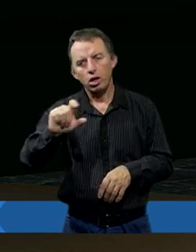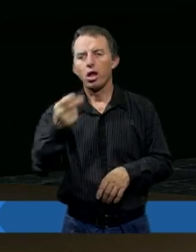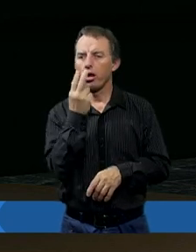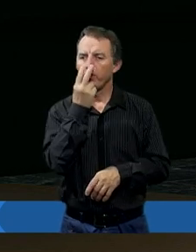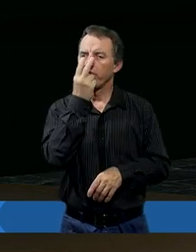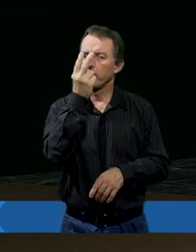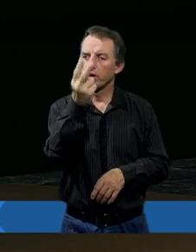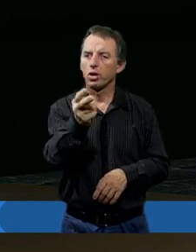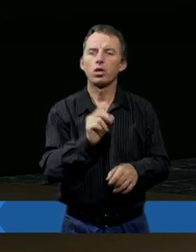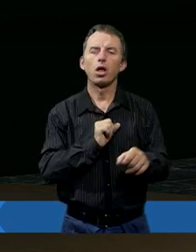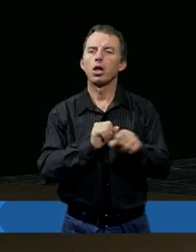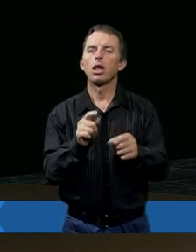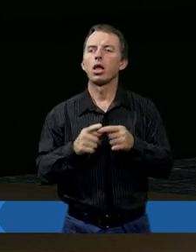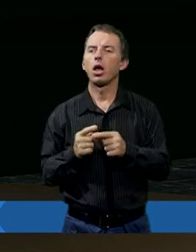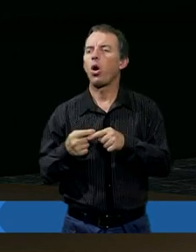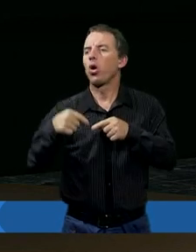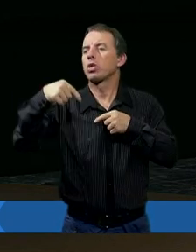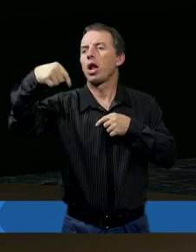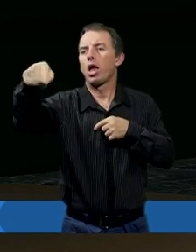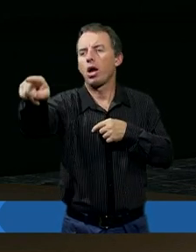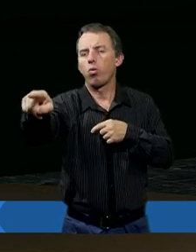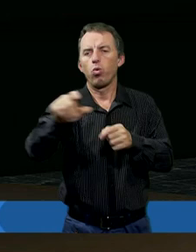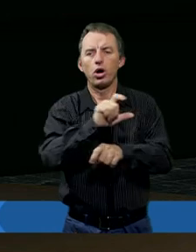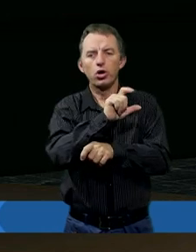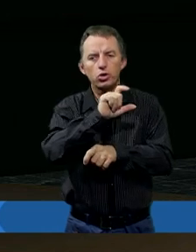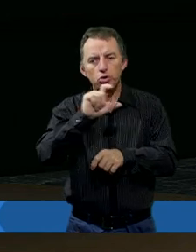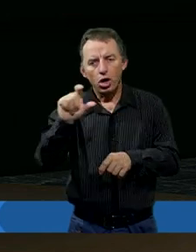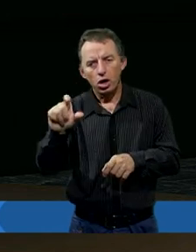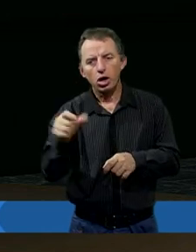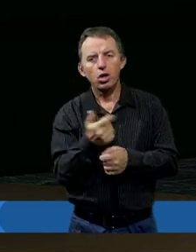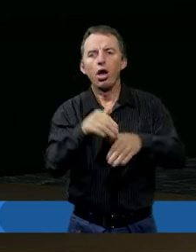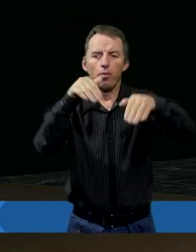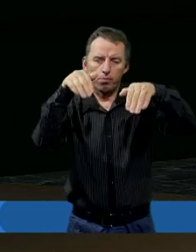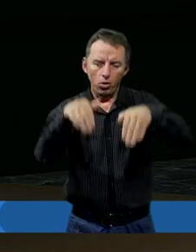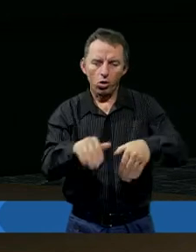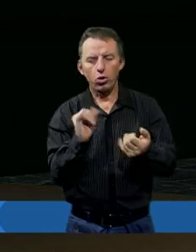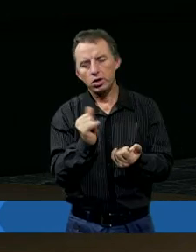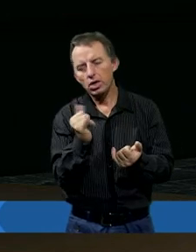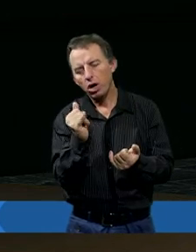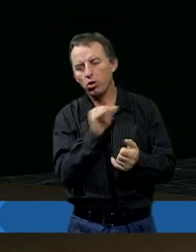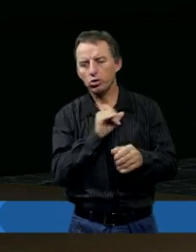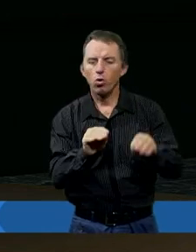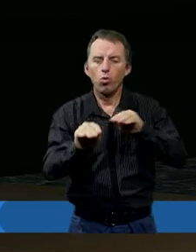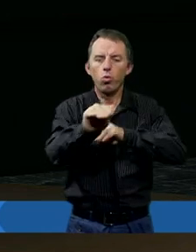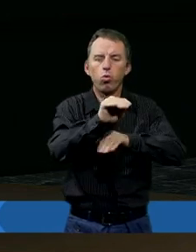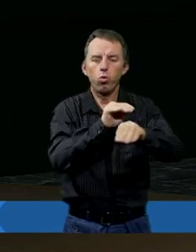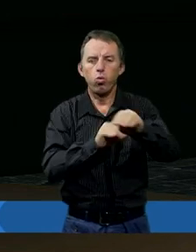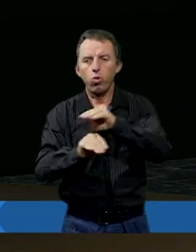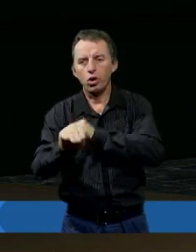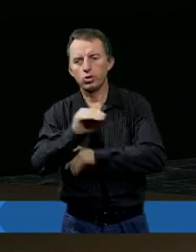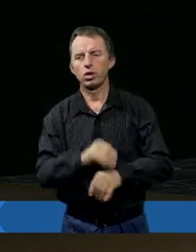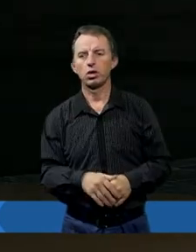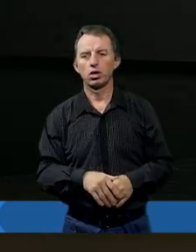widzimy, to nie jest jeszcze tak odległy czas, żeby w sumie to mogło się jakoś ułożyć. Tak po ludzku byśmy